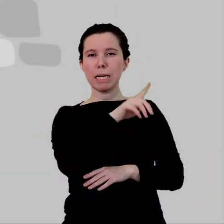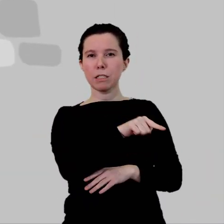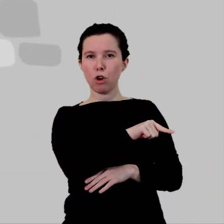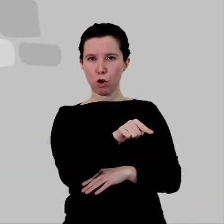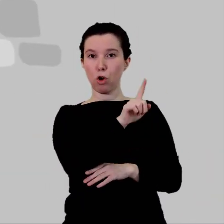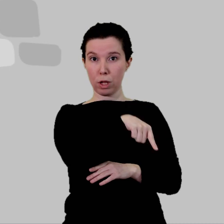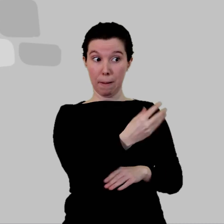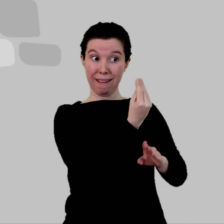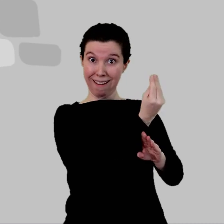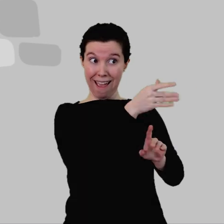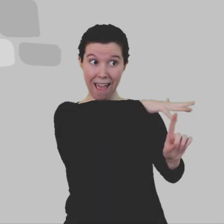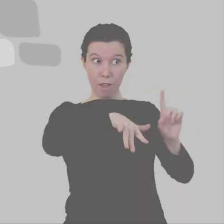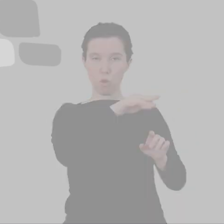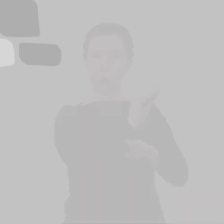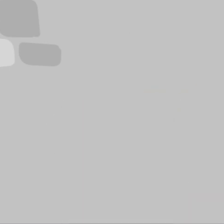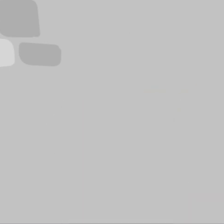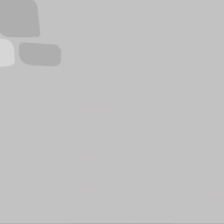conservació en el seu entorn.